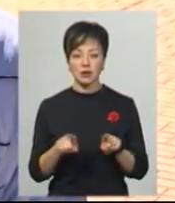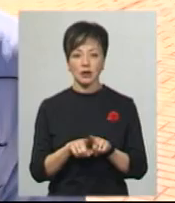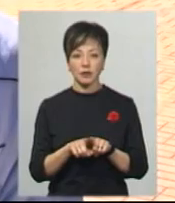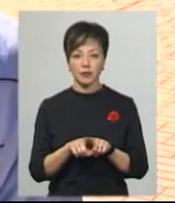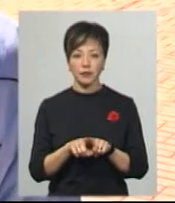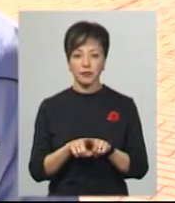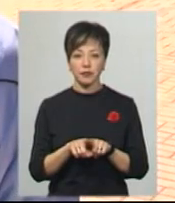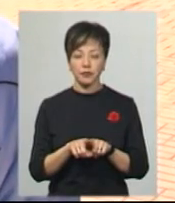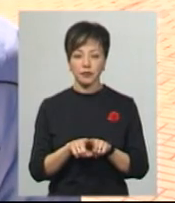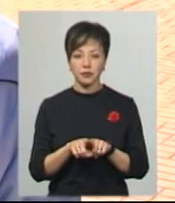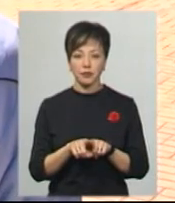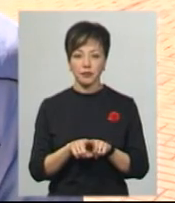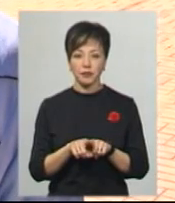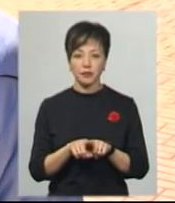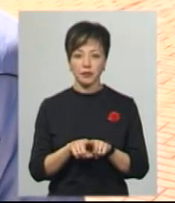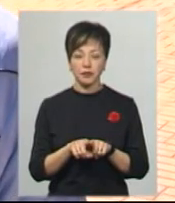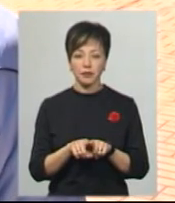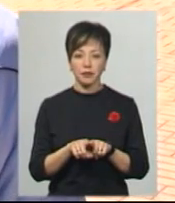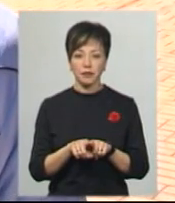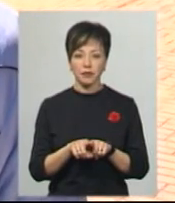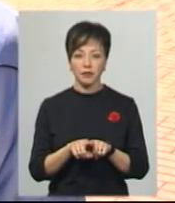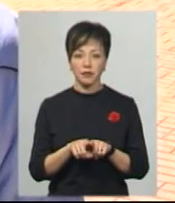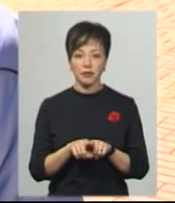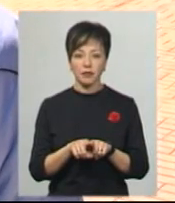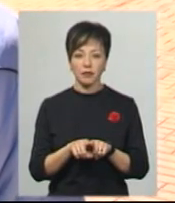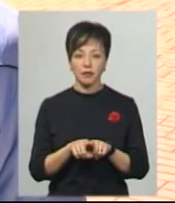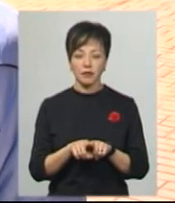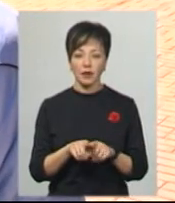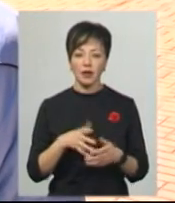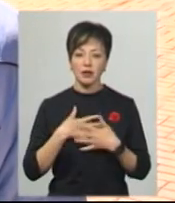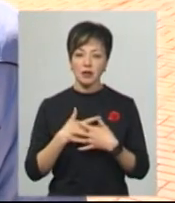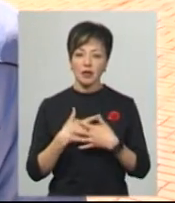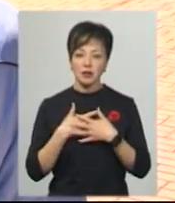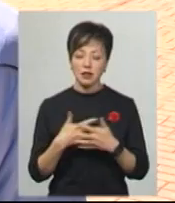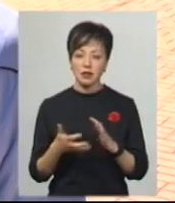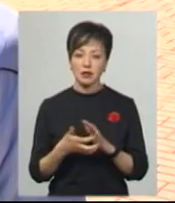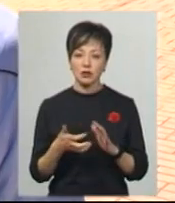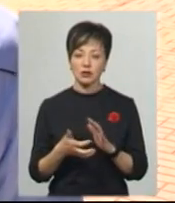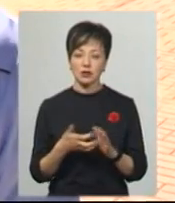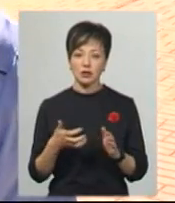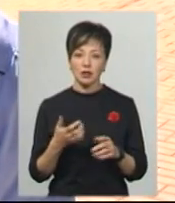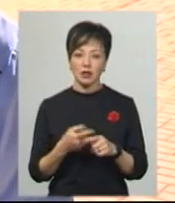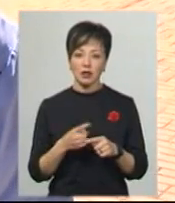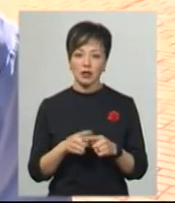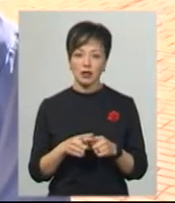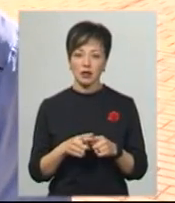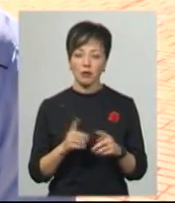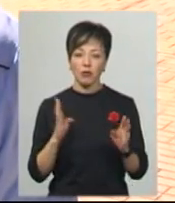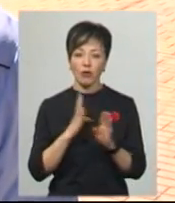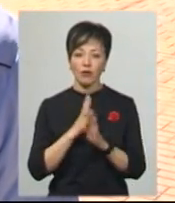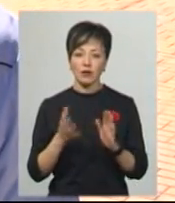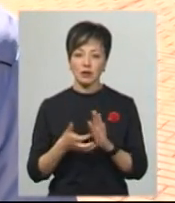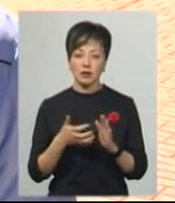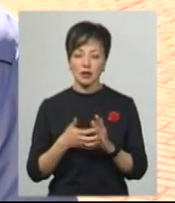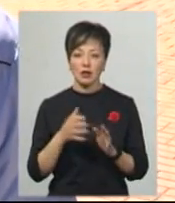симптоми були такі, що задишка, недостатність повітря